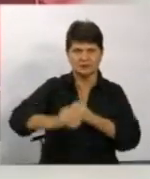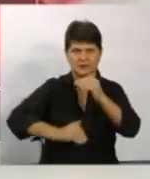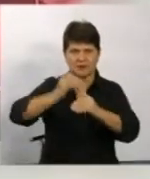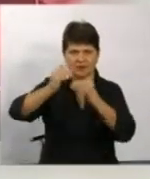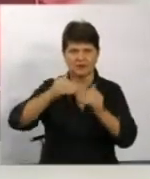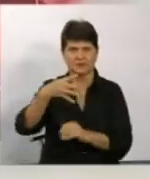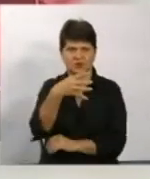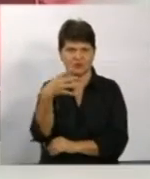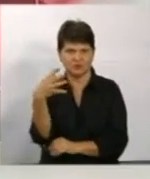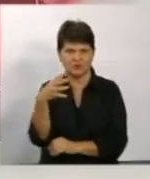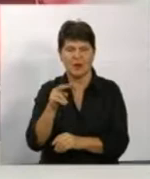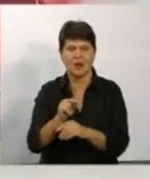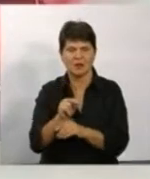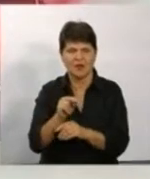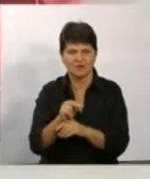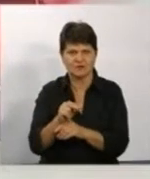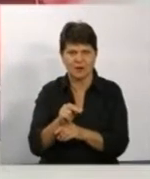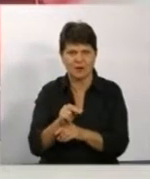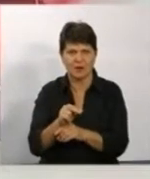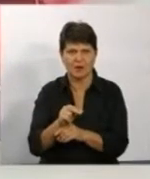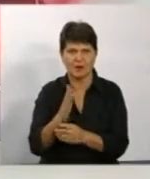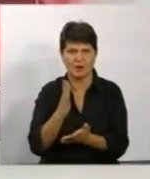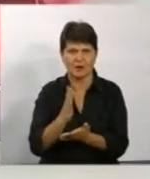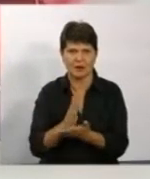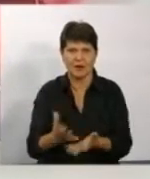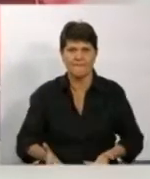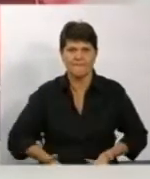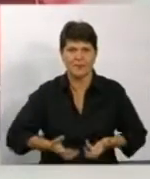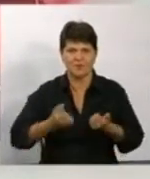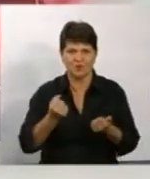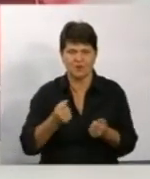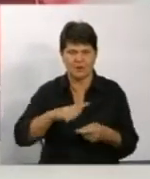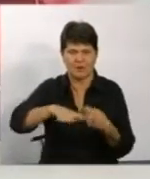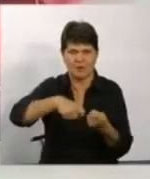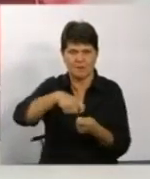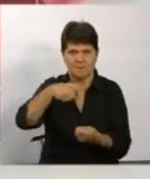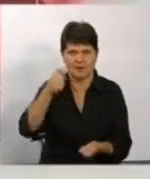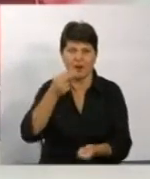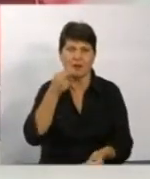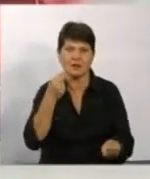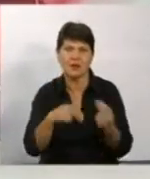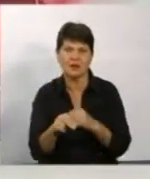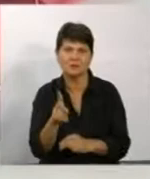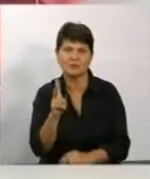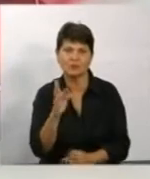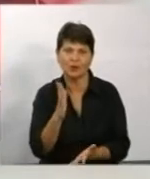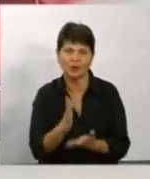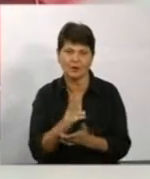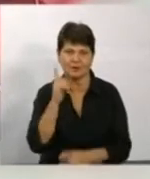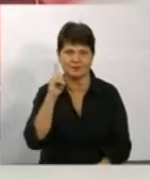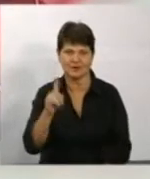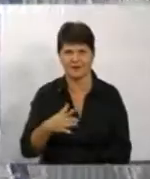четвертий поверх навчальної вежі, в'язали подвійну рятувальну петлю. Хто став найкращим, знає Ірина Хоходра.